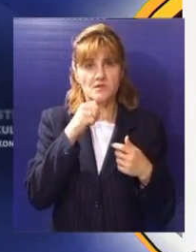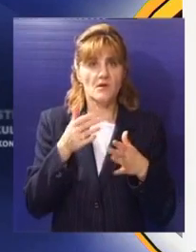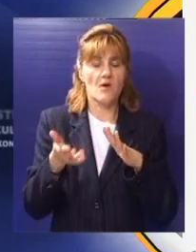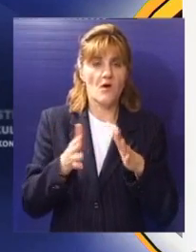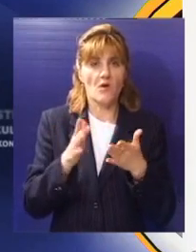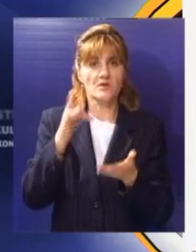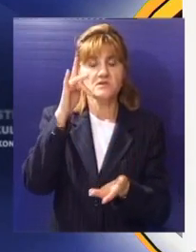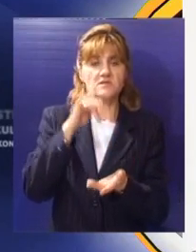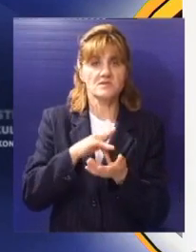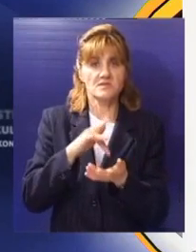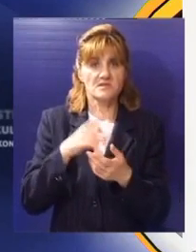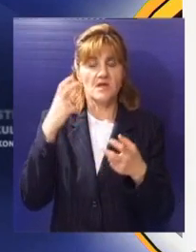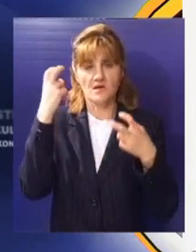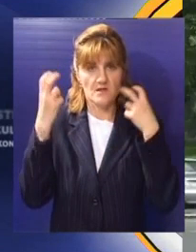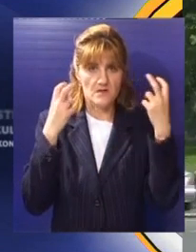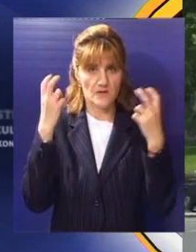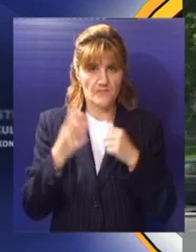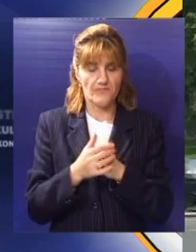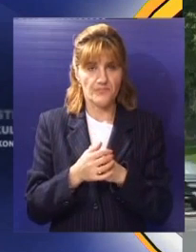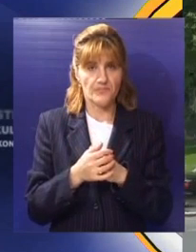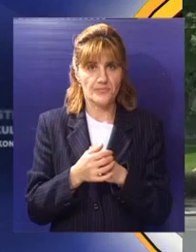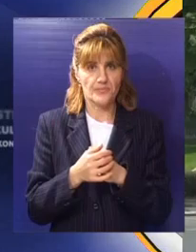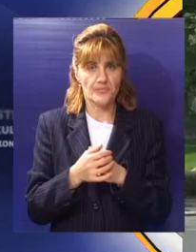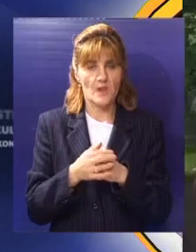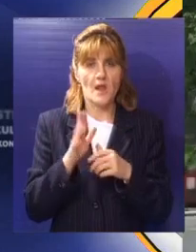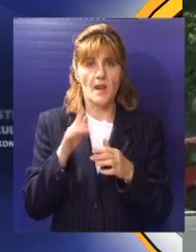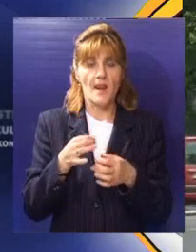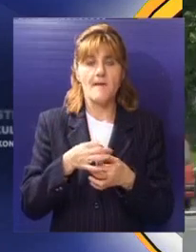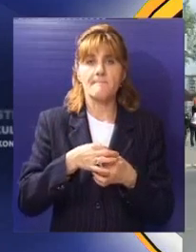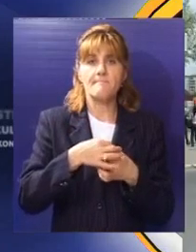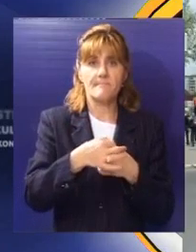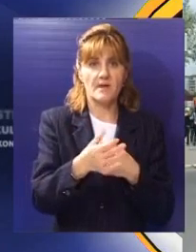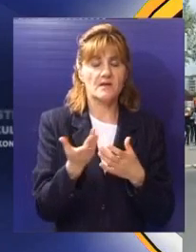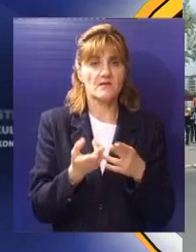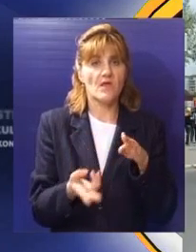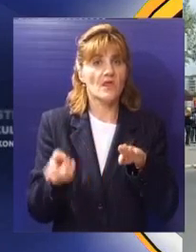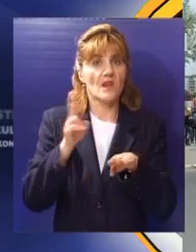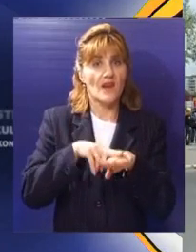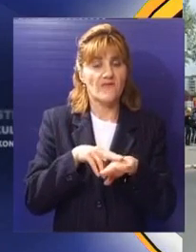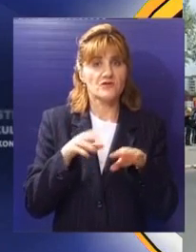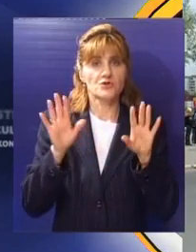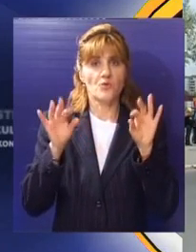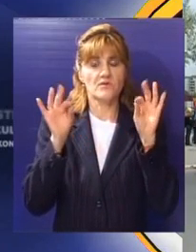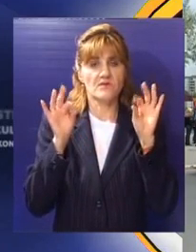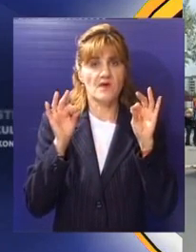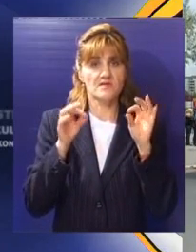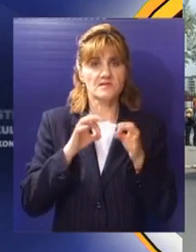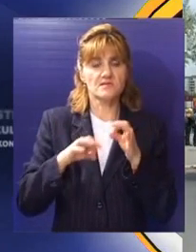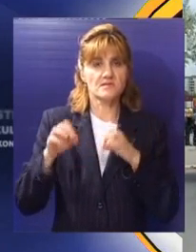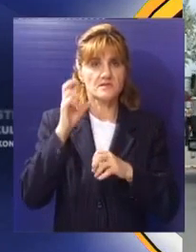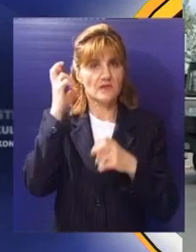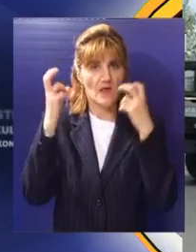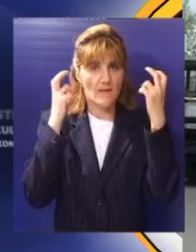gradove sa prosječnim akustičkim oprećenjem. Na mernim mestima gde su prekoračenja veća od 10 decibela stanje